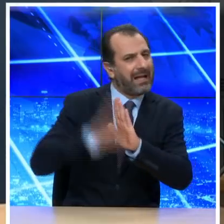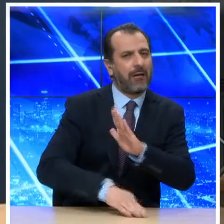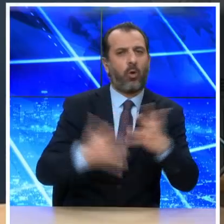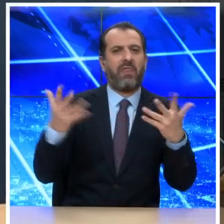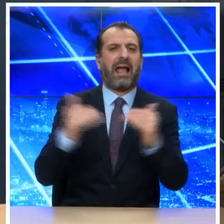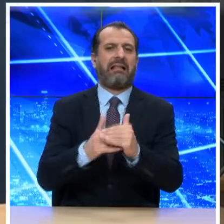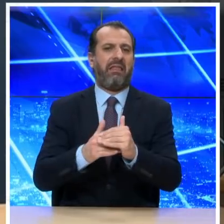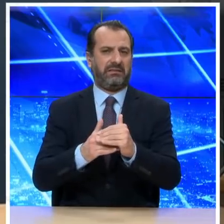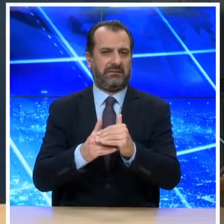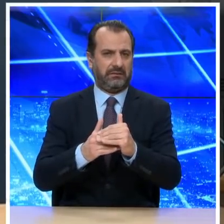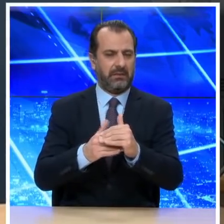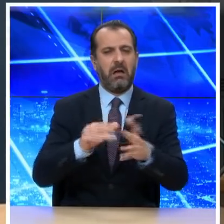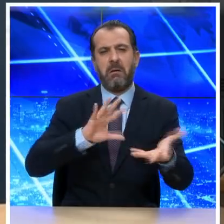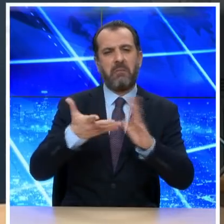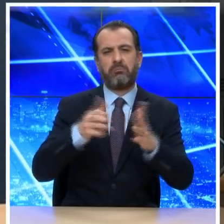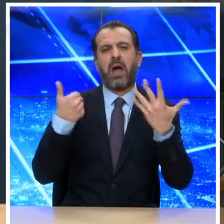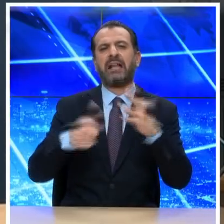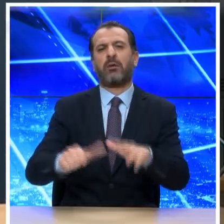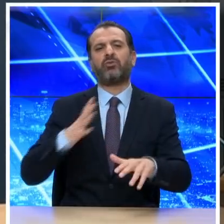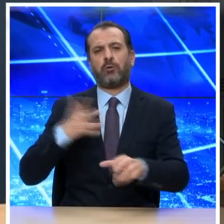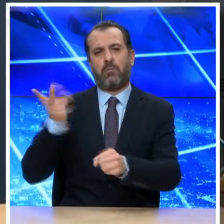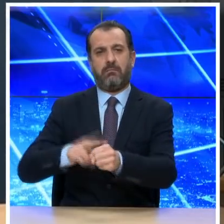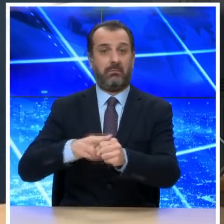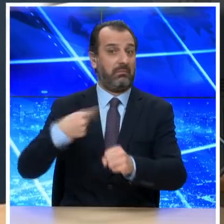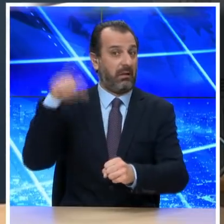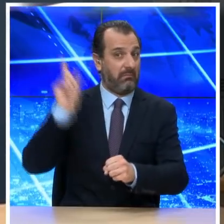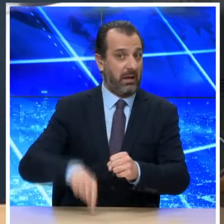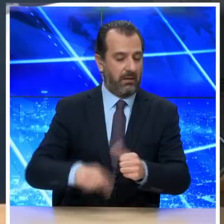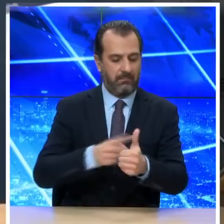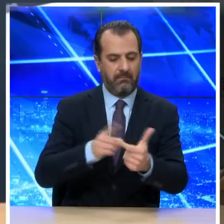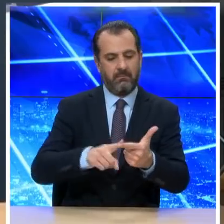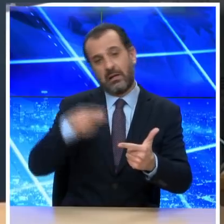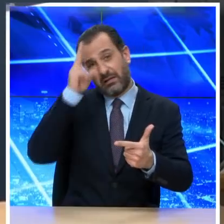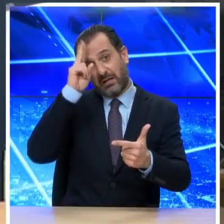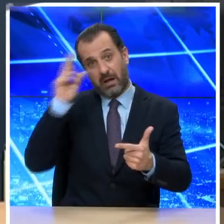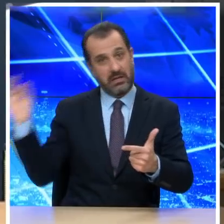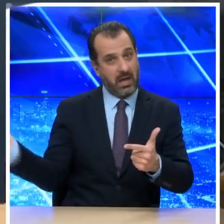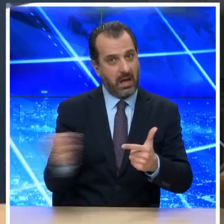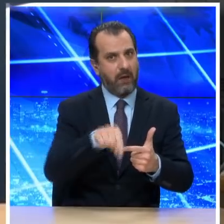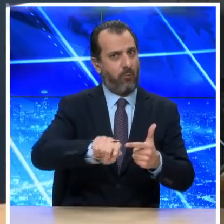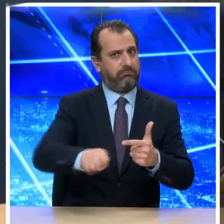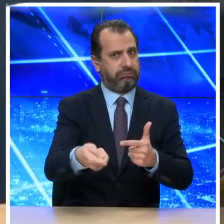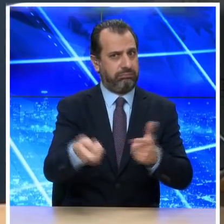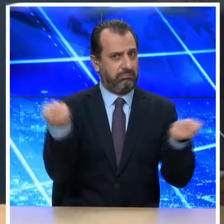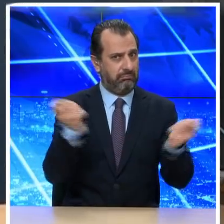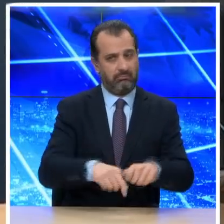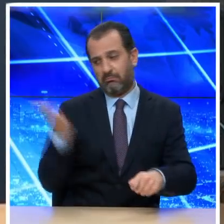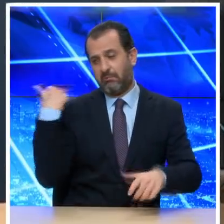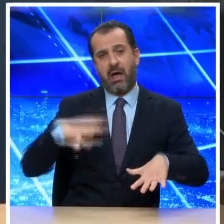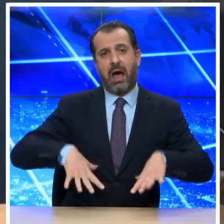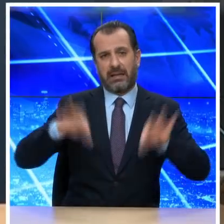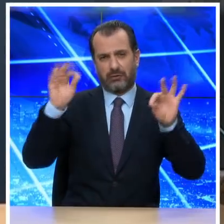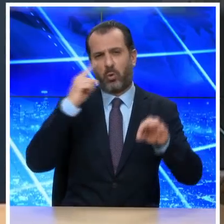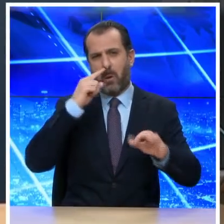.000 διαγνώσεις και περίπου 600 θανάτους ανά ημέρα. Η επιδημία στην Γερμανία, με lockdown κι αυτή από αρχές Νοεμβρίου, έχει